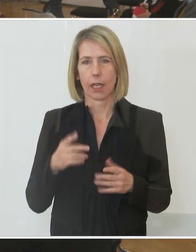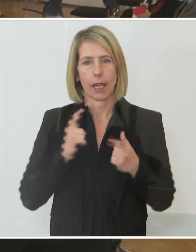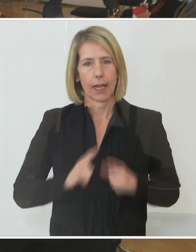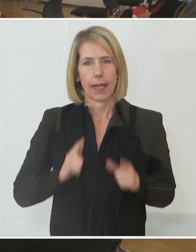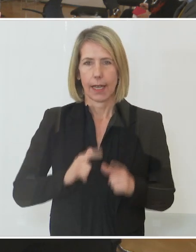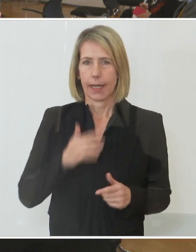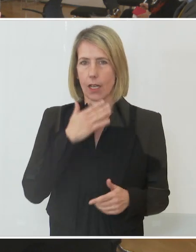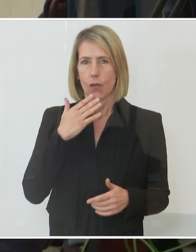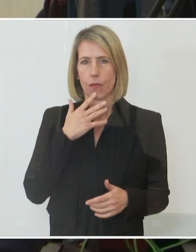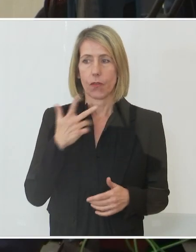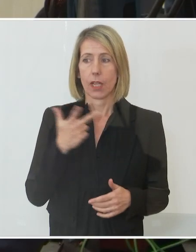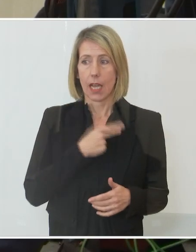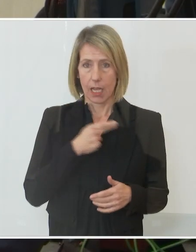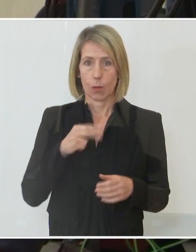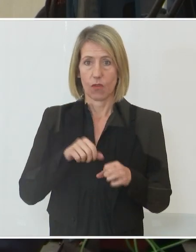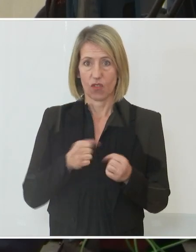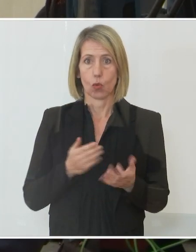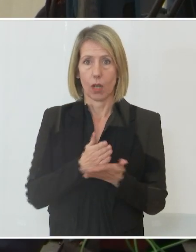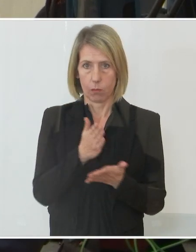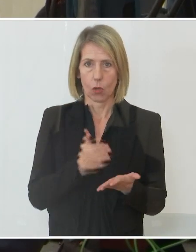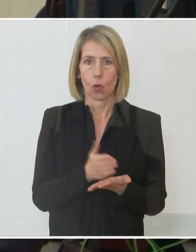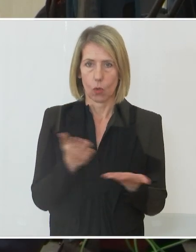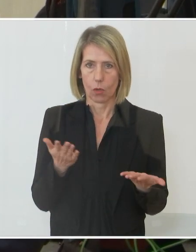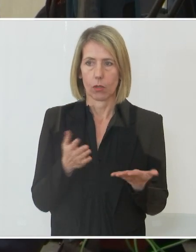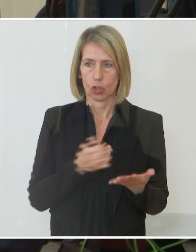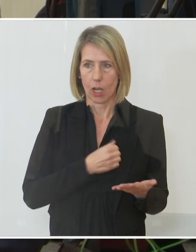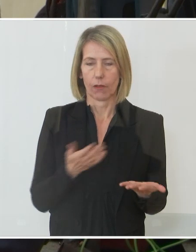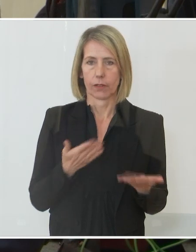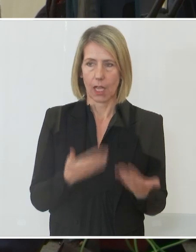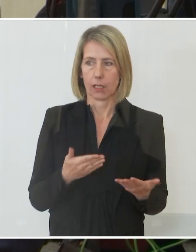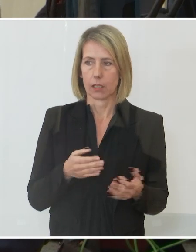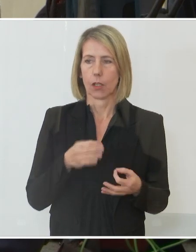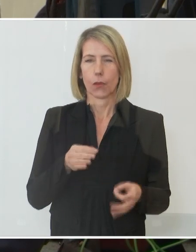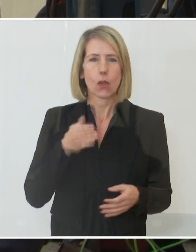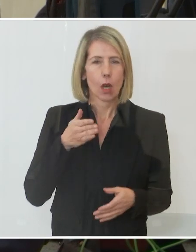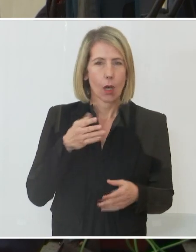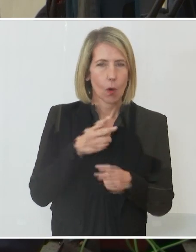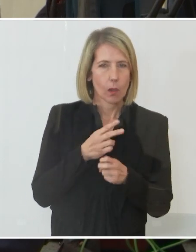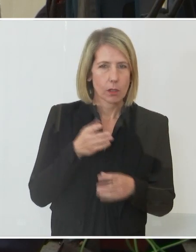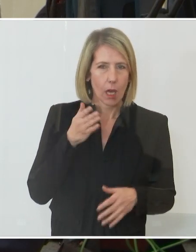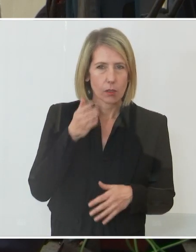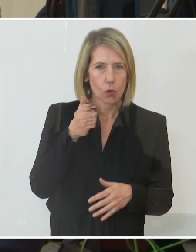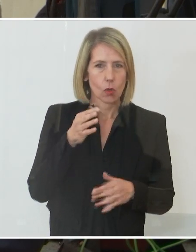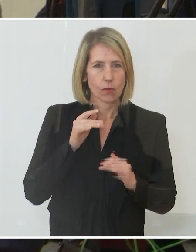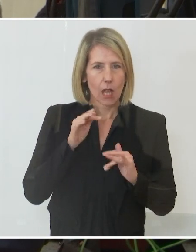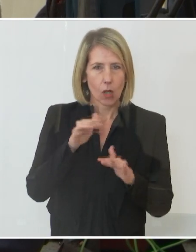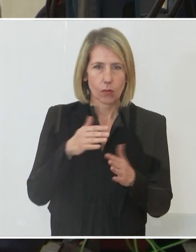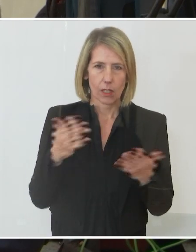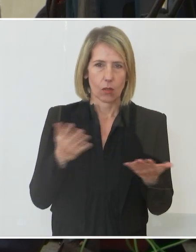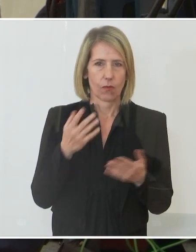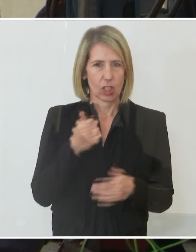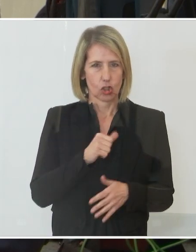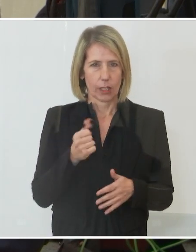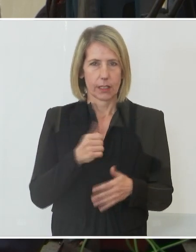viele Impfdurchbrüche. Was hat das jetzt in Zukunft in Österreich für Auswirkungen auf das Pandemiegeschehen